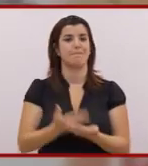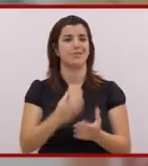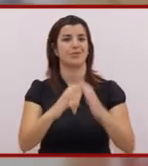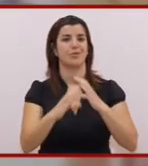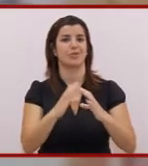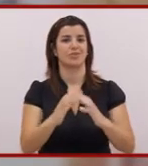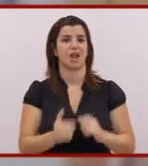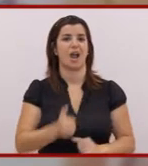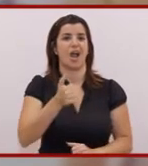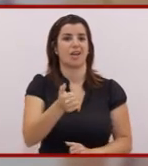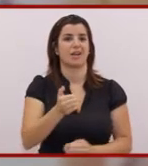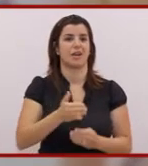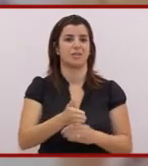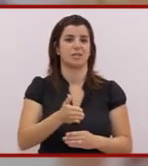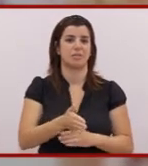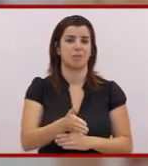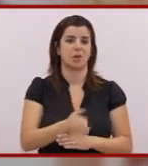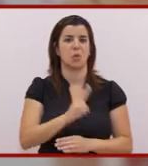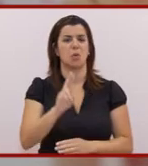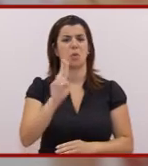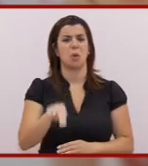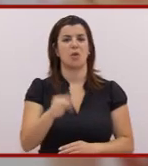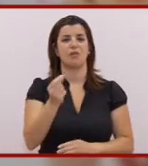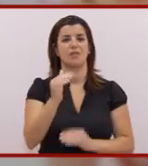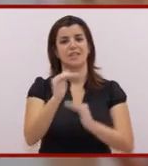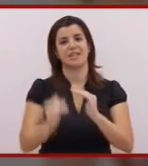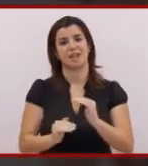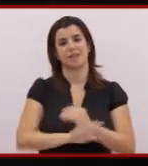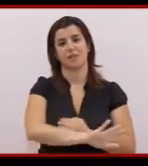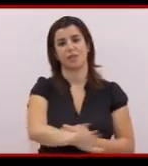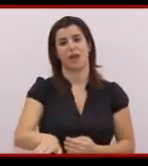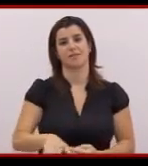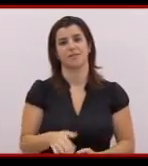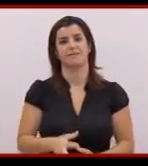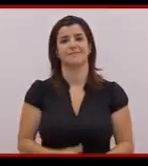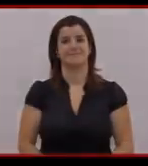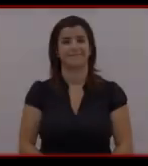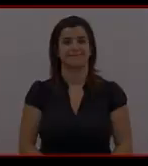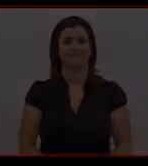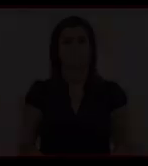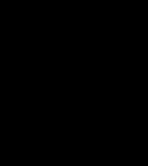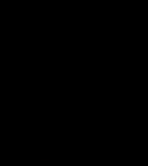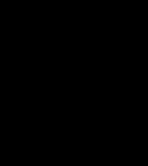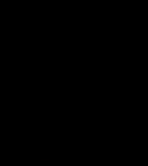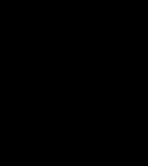SMS bxen lejn il-numri ta' Vodafone bix il-komunikazzjoni tkun aktara ċessibli u għarħas għal-kulħatt.